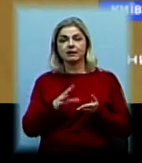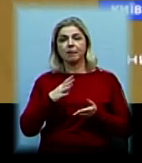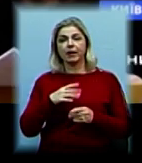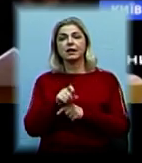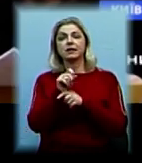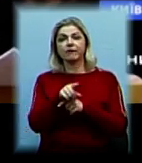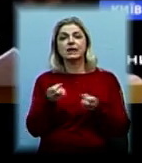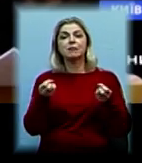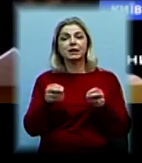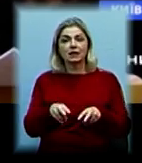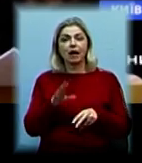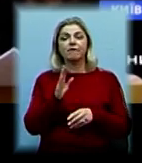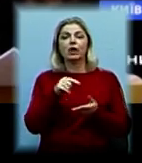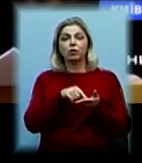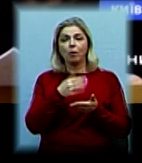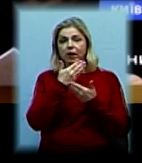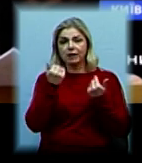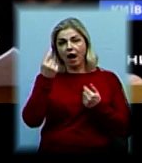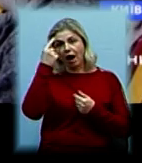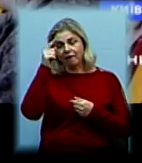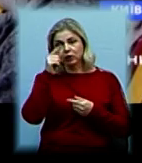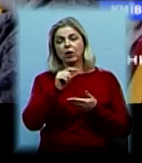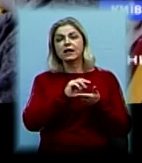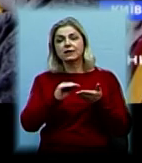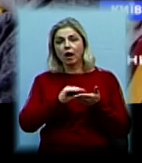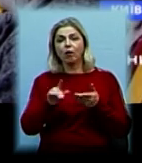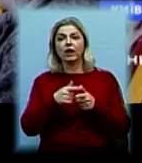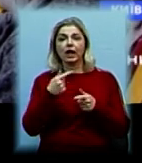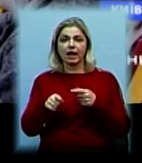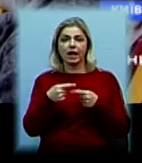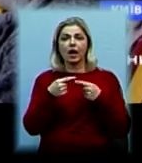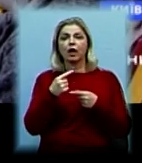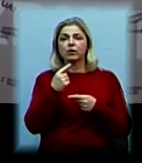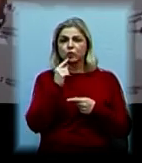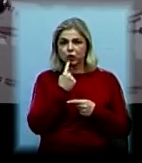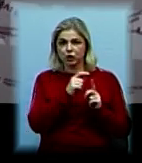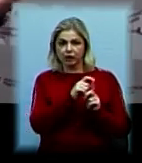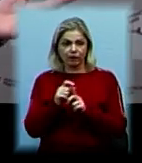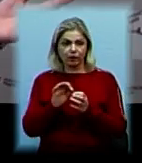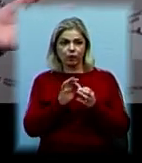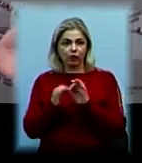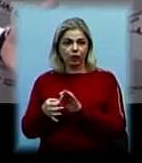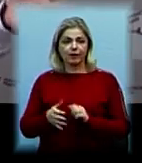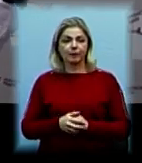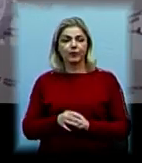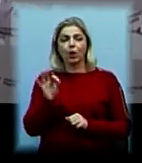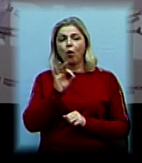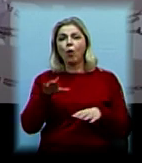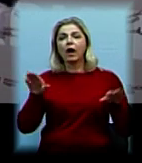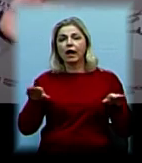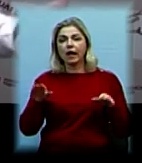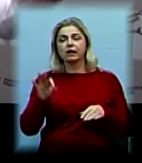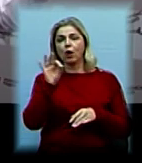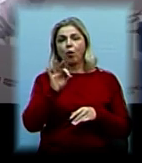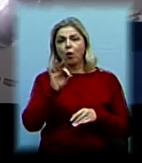замовляють спеціально. У ньому немає авторських знаків чи суперечливих орфограм. Тема про крила, про найбільший літак у світі,